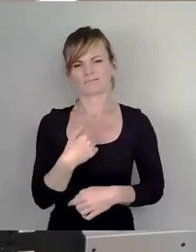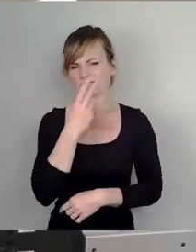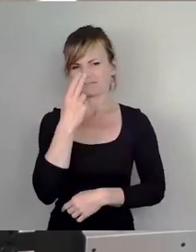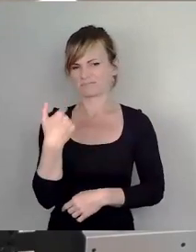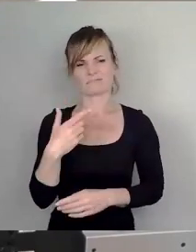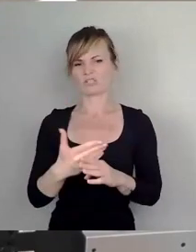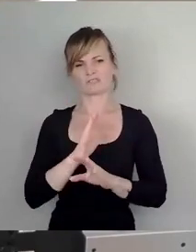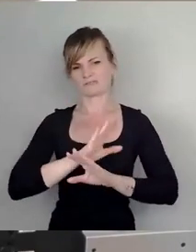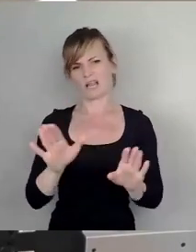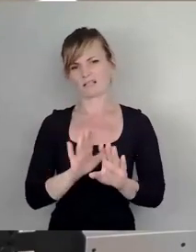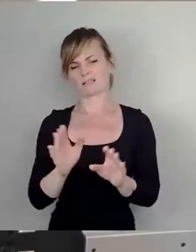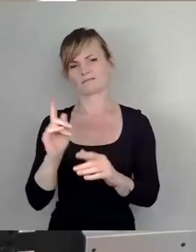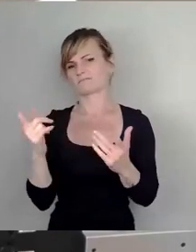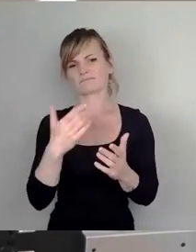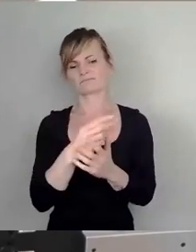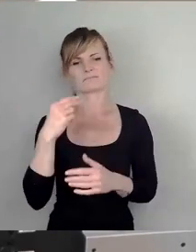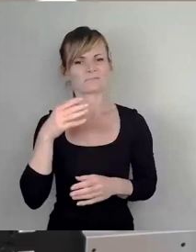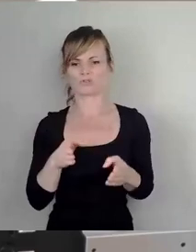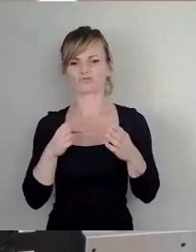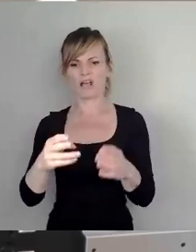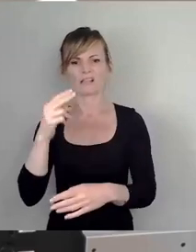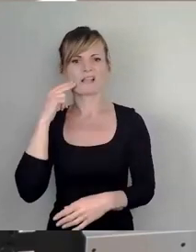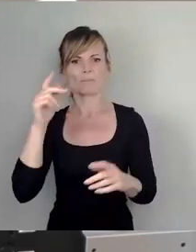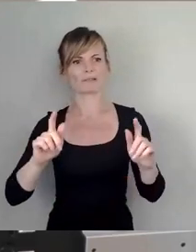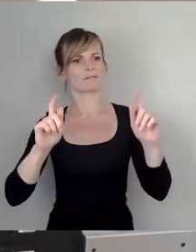Entscheidung bringen, dass wir dieser Straßenbenennung nicht zustimmen wollen.